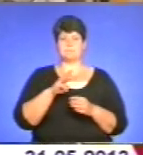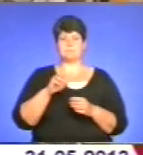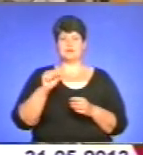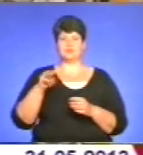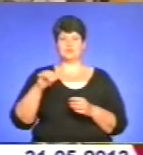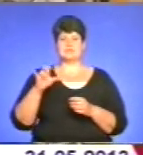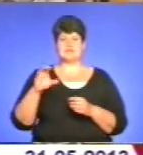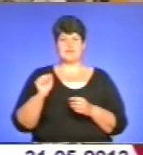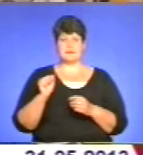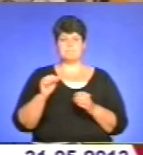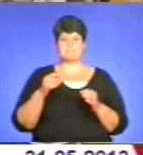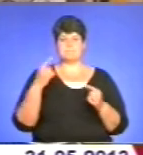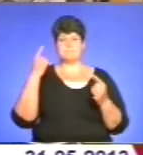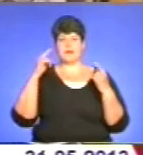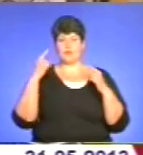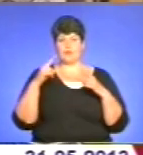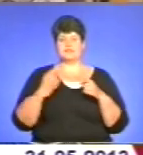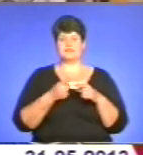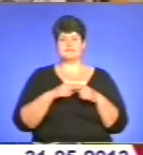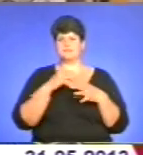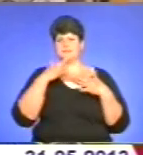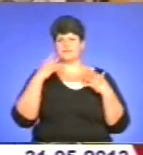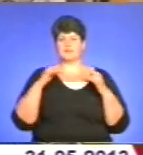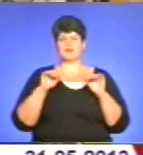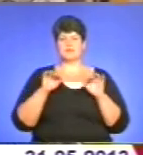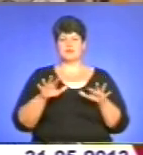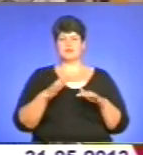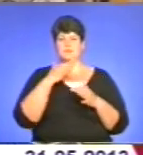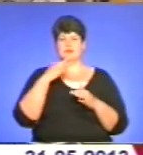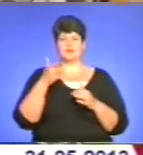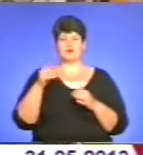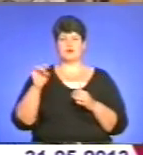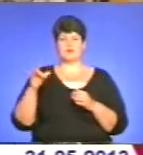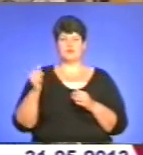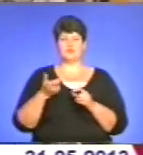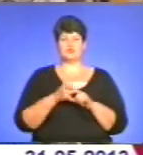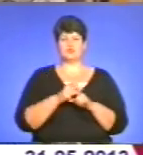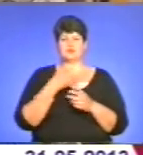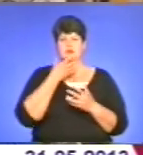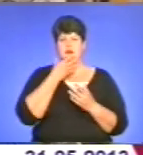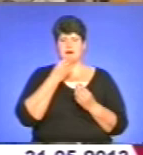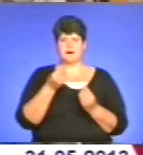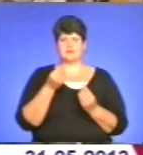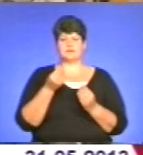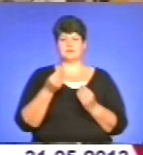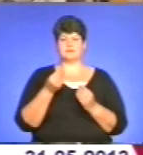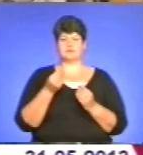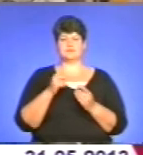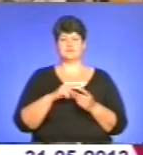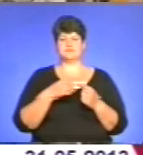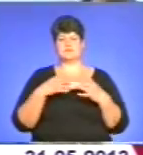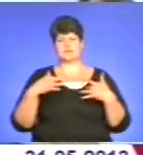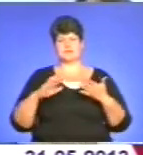великий розвиток подій, дуже багато героїв, і вони дуже гарно виходять із